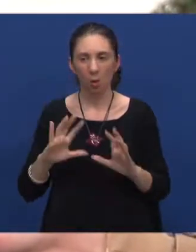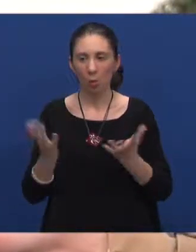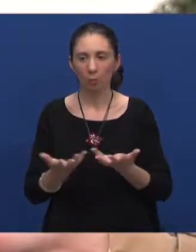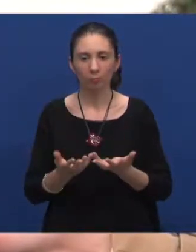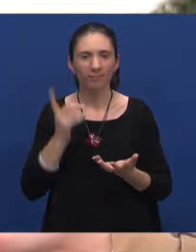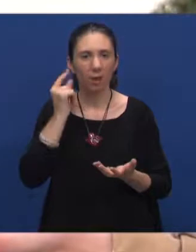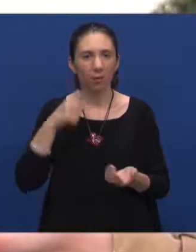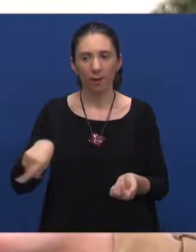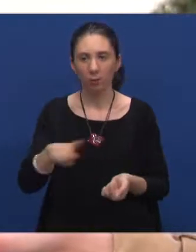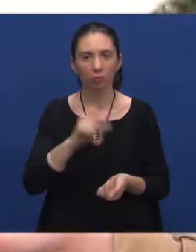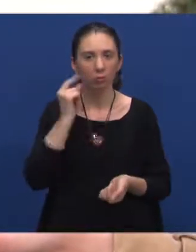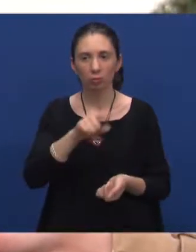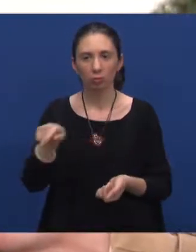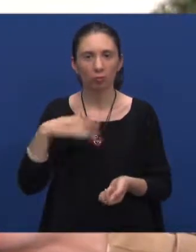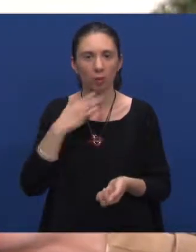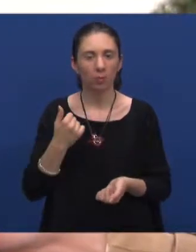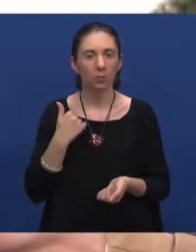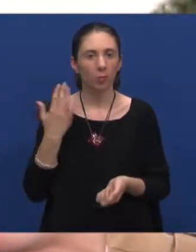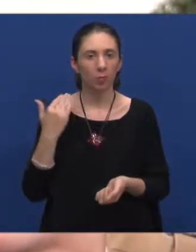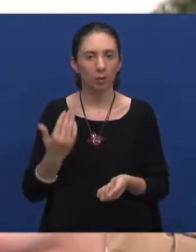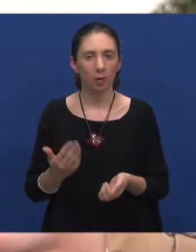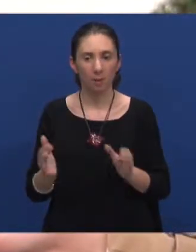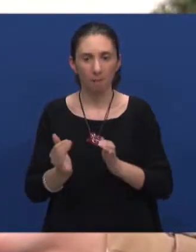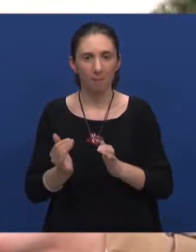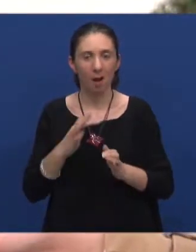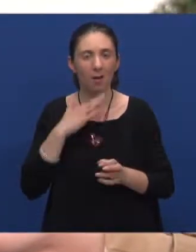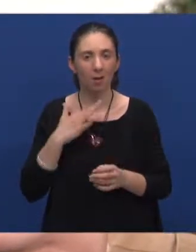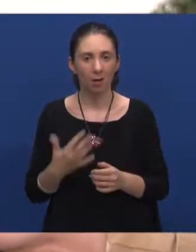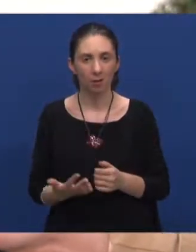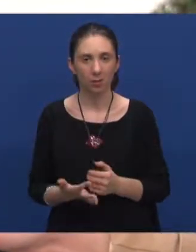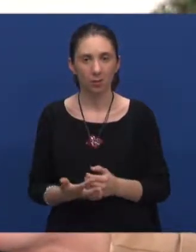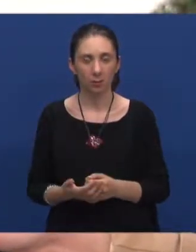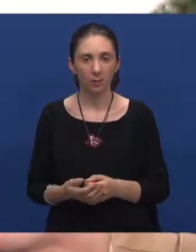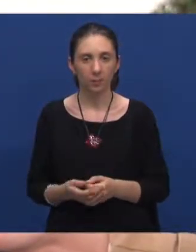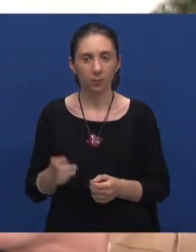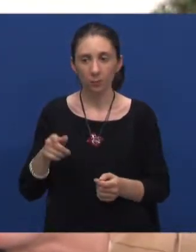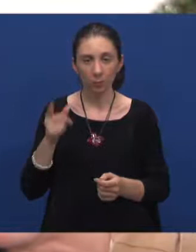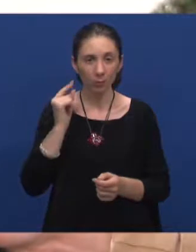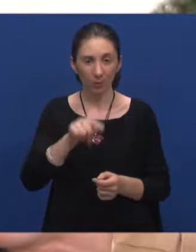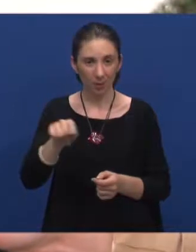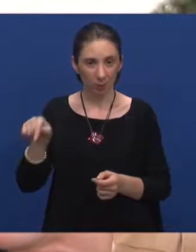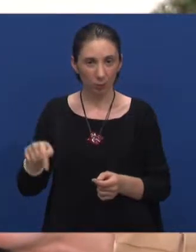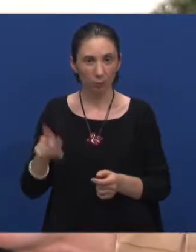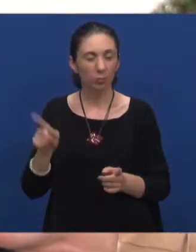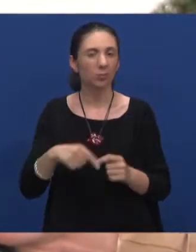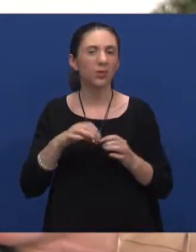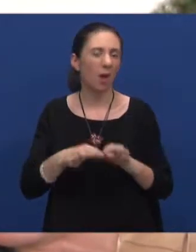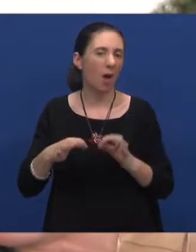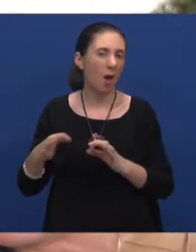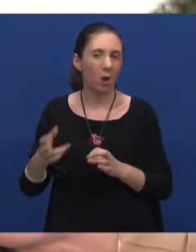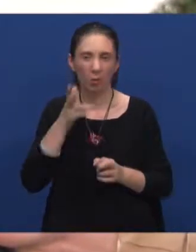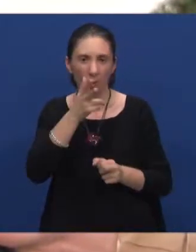isključivo dečkima u razredu, mi smo bili relativno malen razred i oni su me konstantno